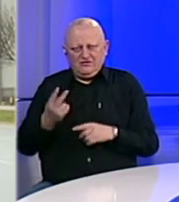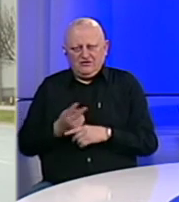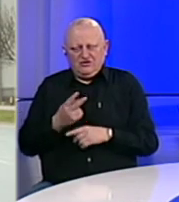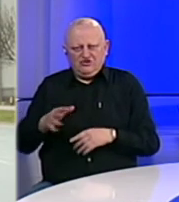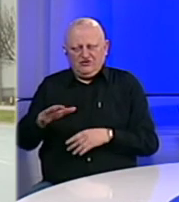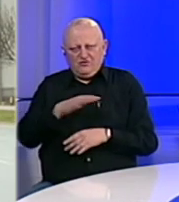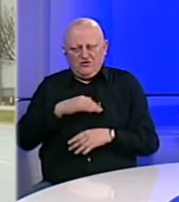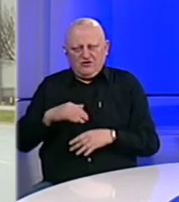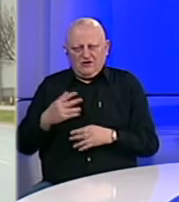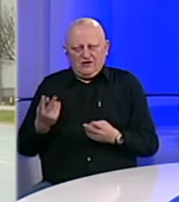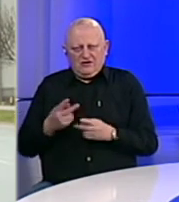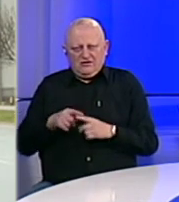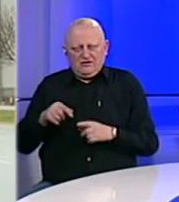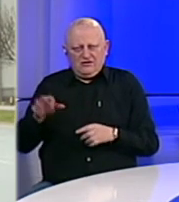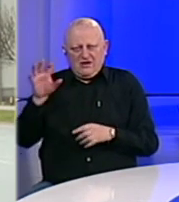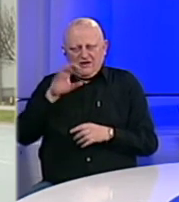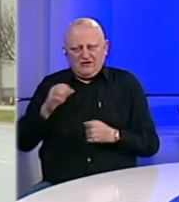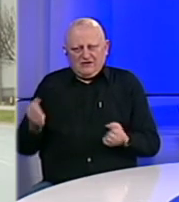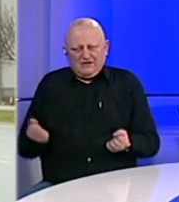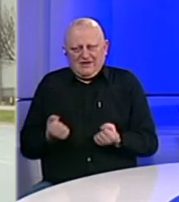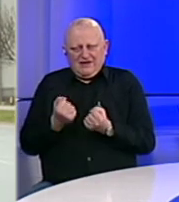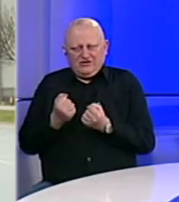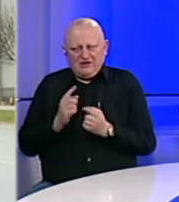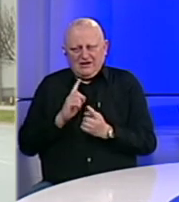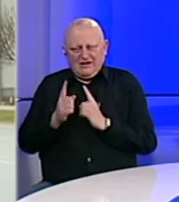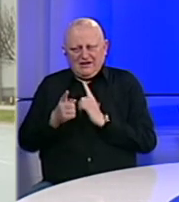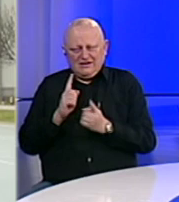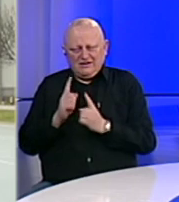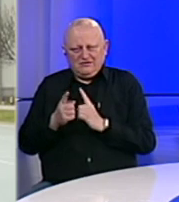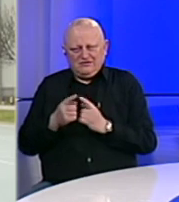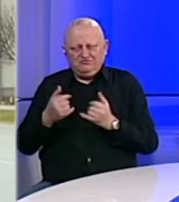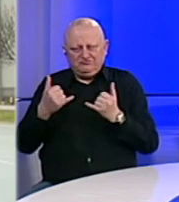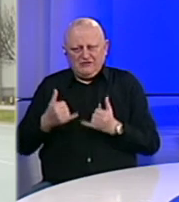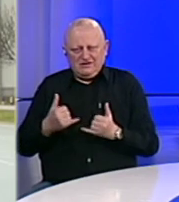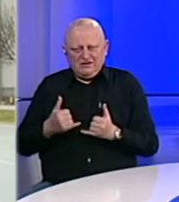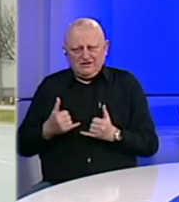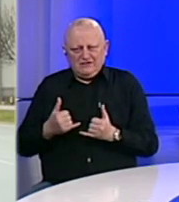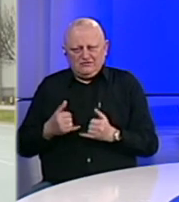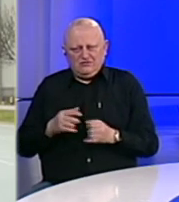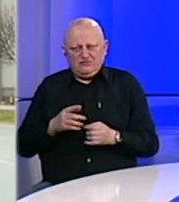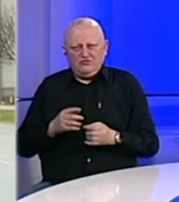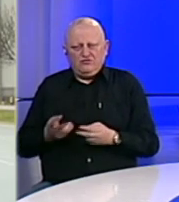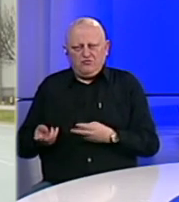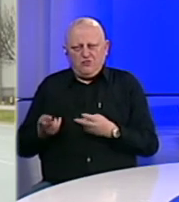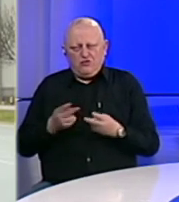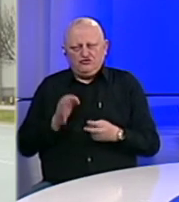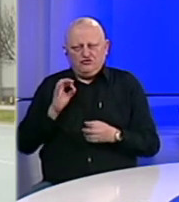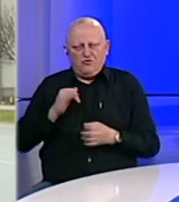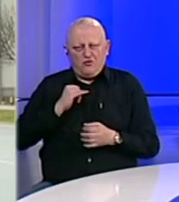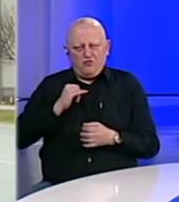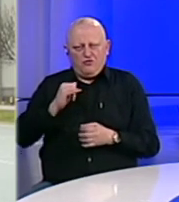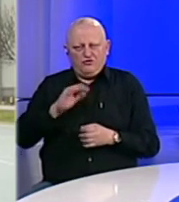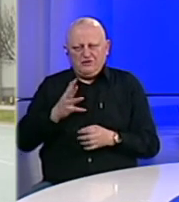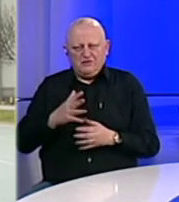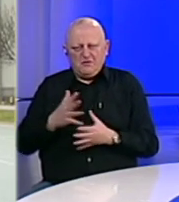regiona tako i u Evropi dosta otežana što se tiče kretanja, ali za sada pošiljke uspješno putuju i